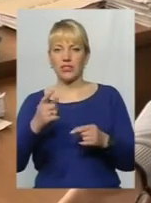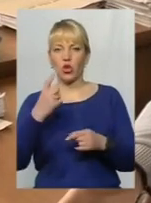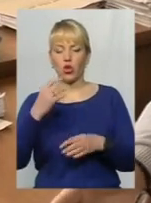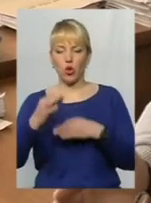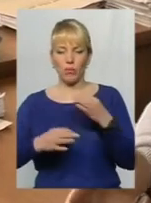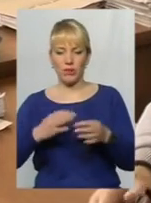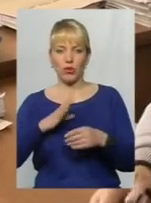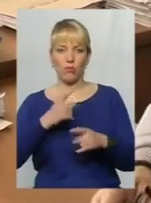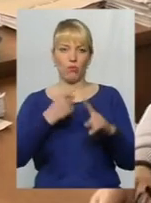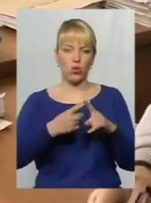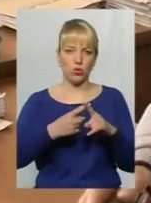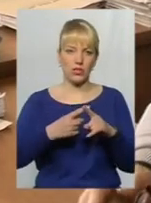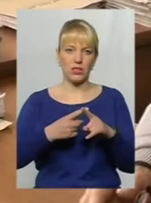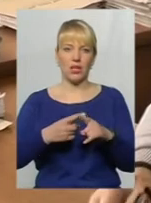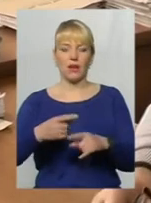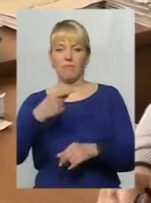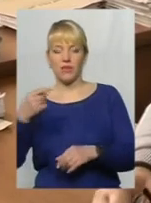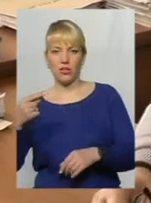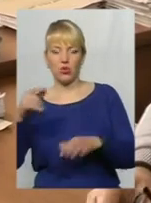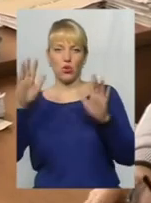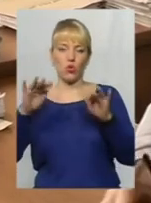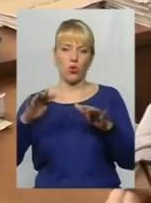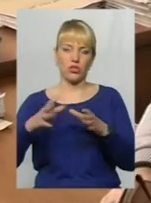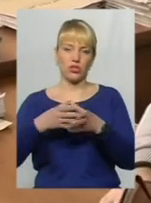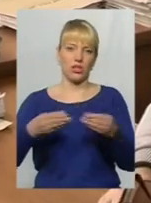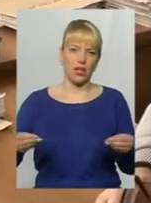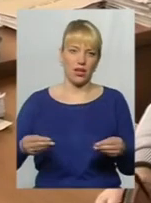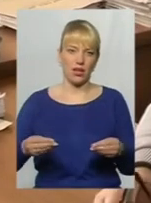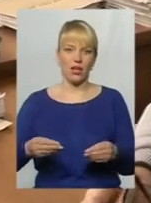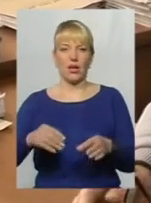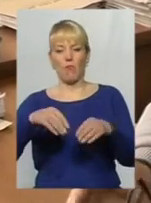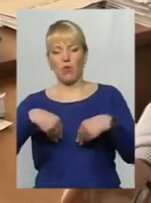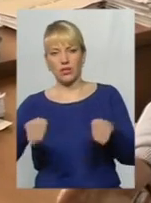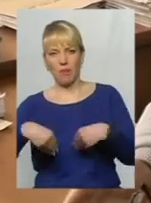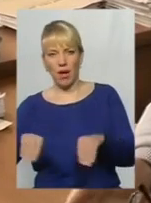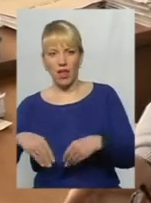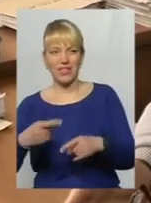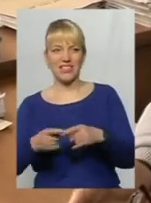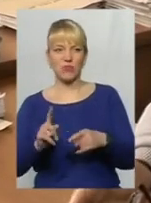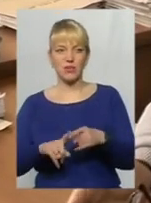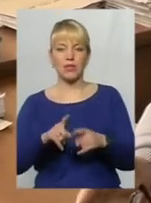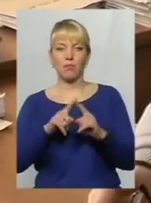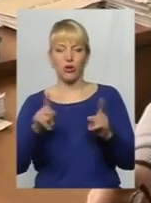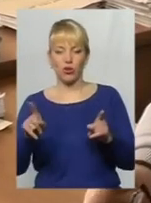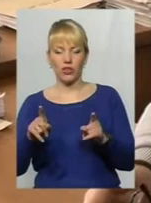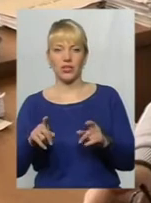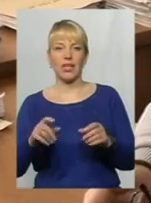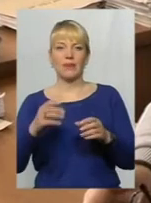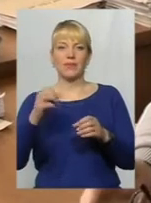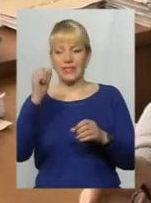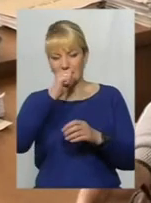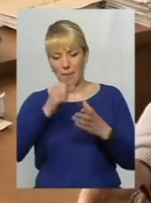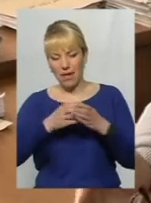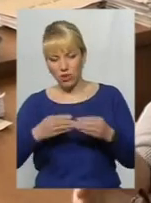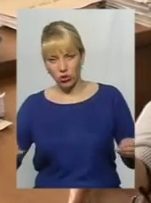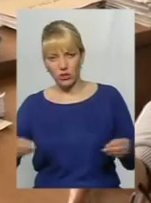температура, потім бере мороз. Знову пішов дощ, відтаяло, знову посипали. І оці періоди цикли замерзло-розтаяли, це